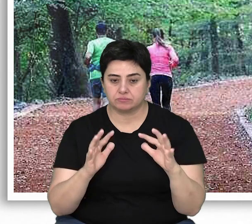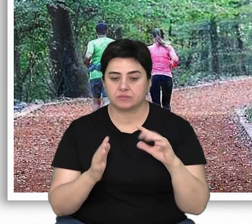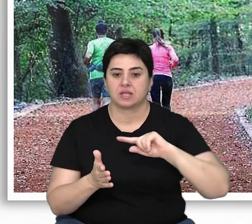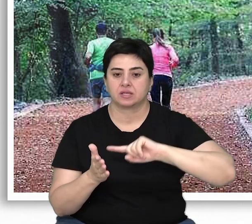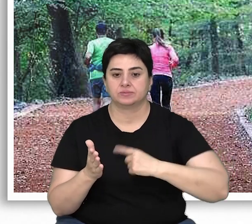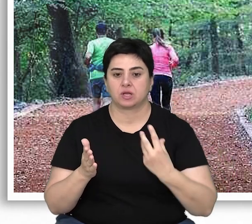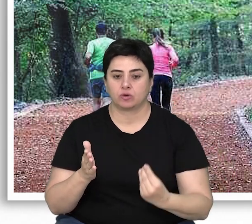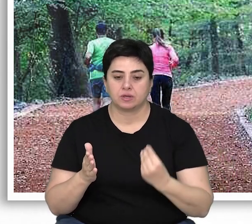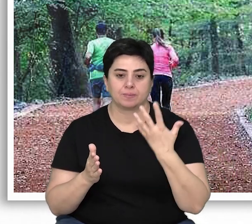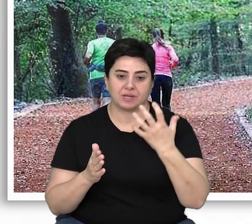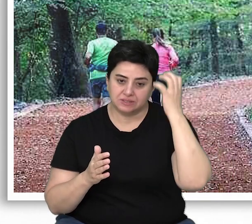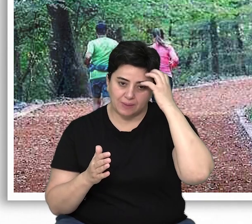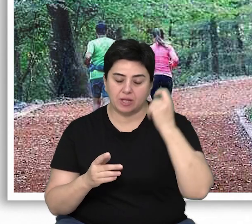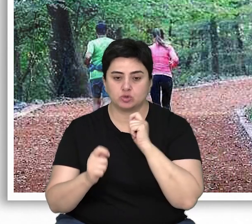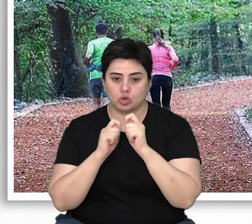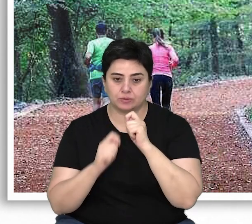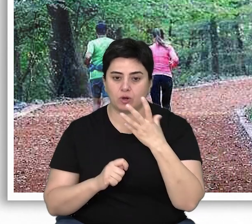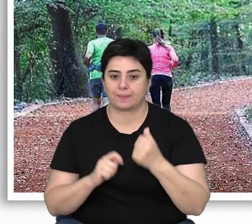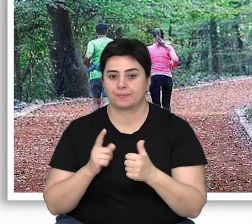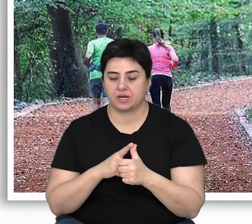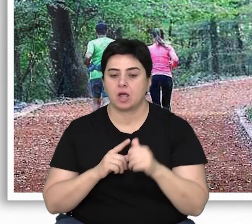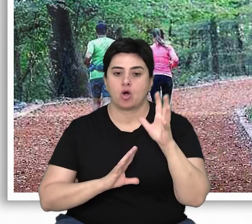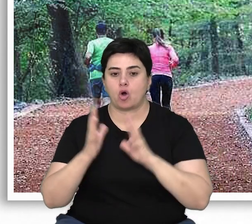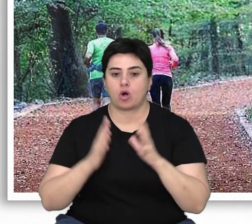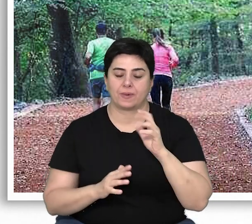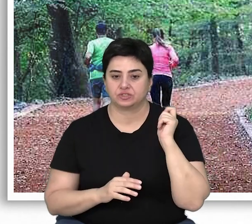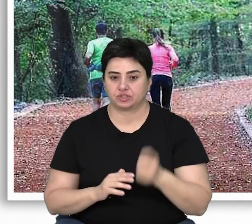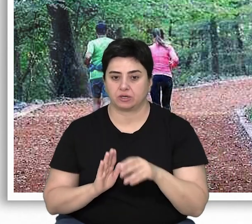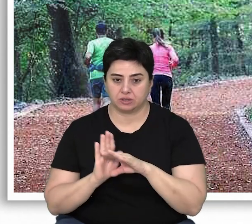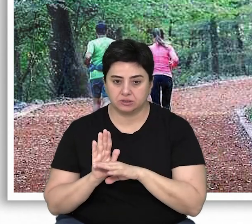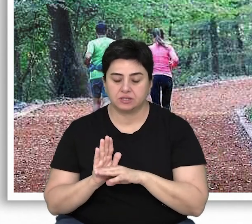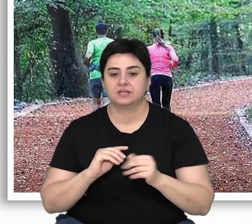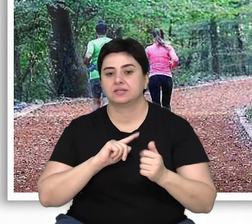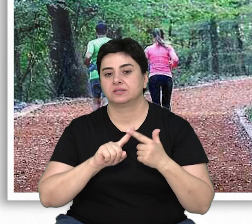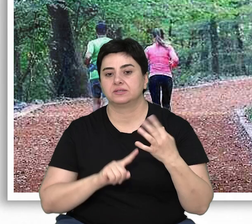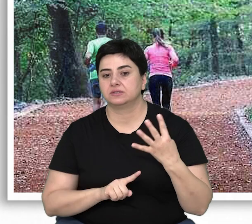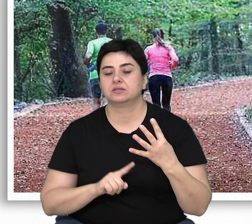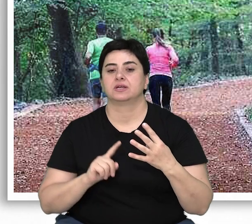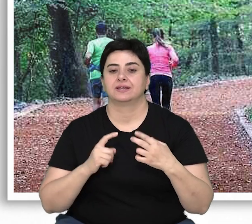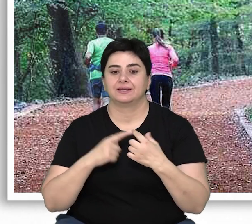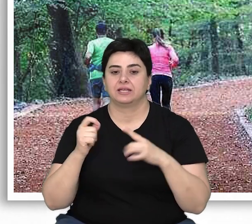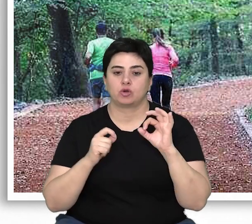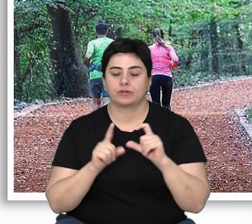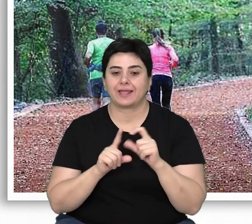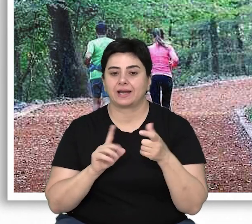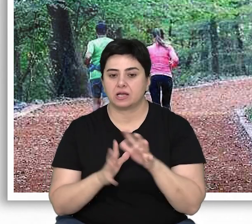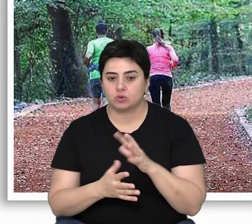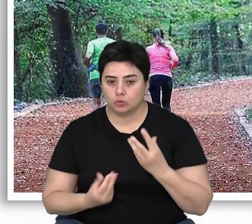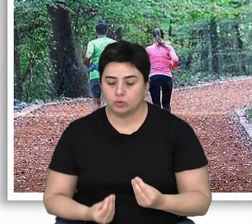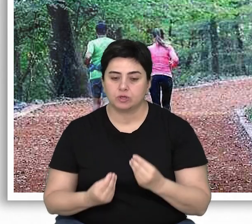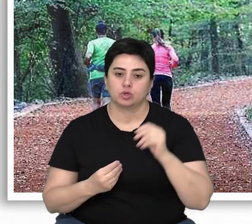imzalanan beş temel sözleşmeden biri orman prensipleri, diğerleri ise Rio deklarasyonu,